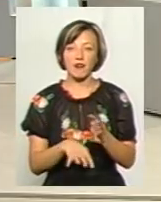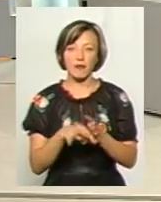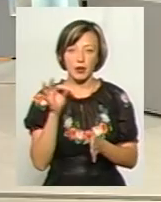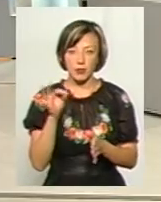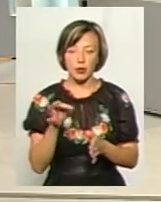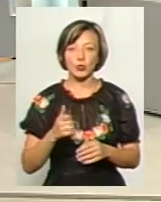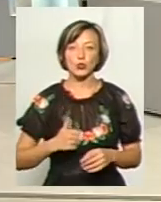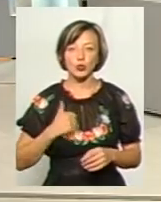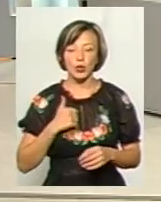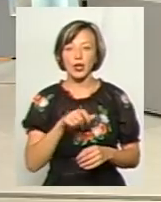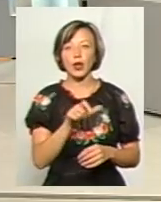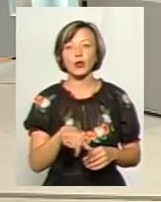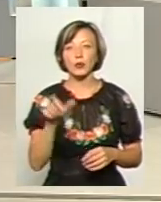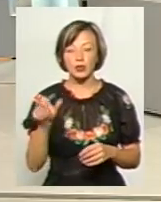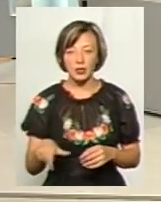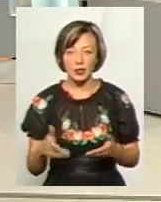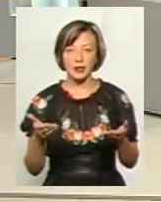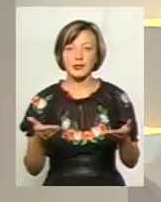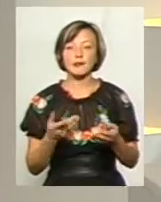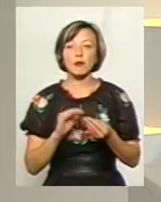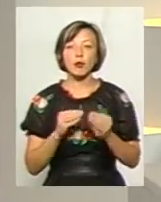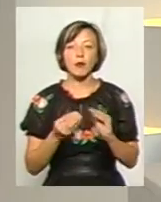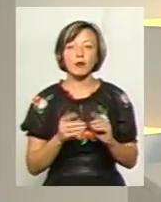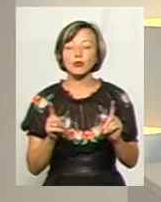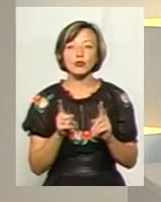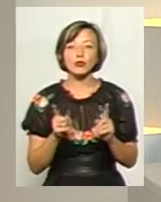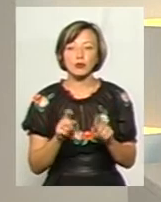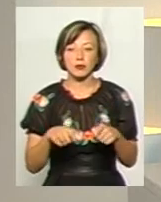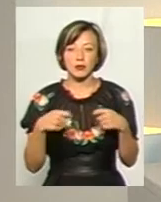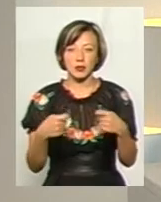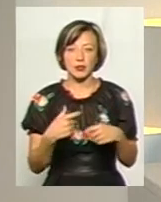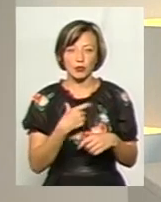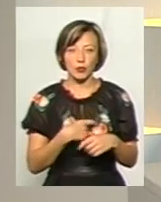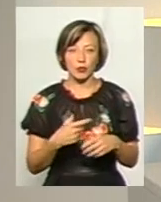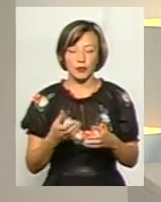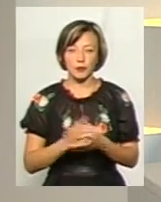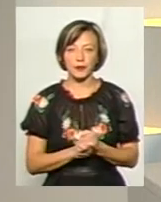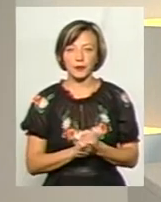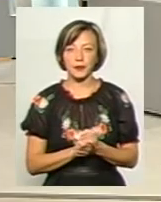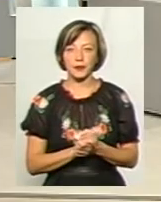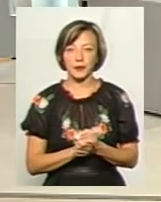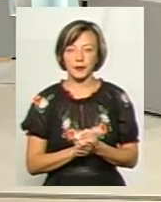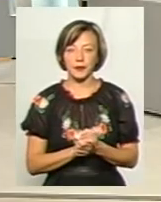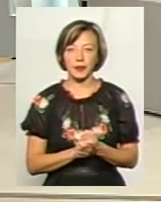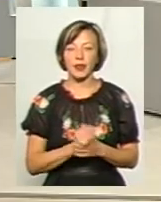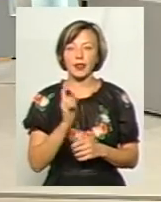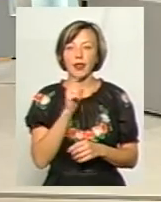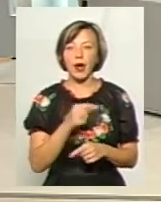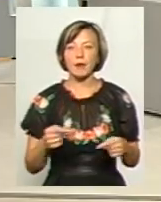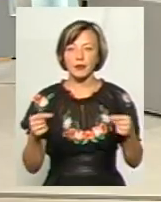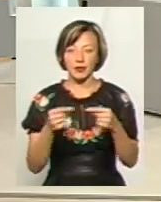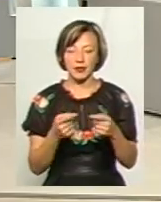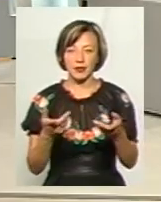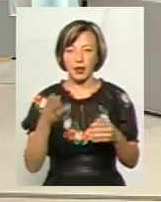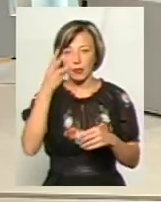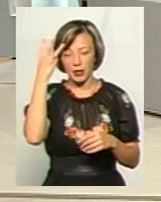достойних людей. Але маючи цю проблему, що ми тоді несемо з собою у Як ми там себе індивити? Навіть тут у нас,